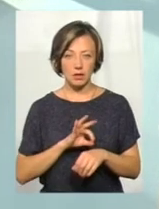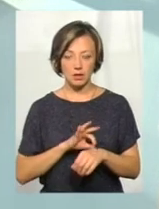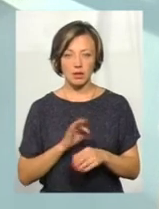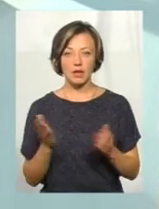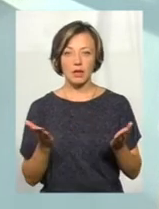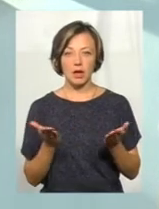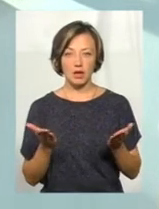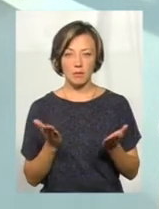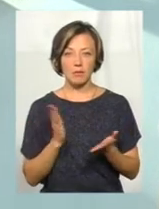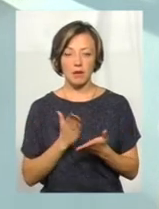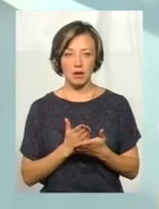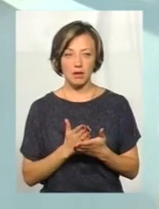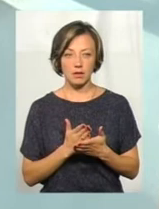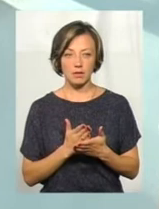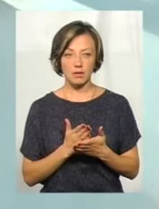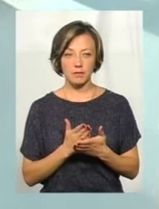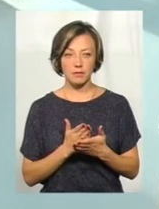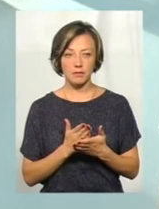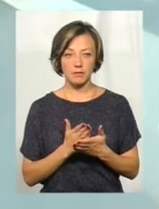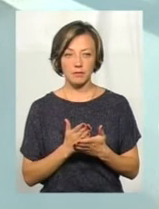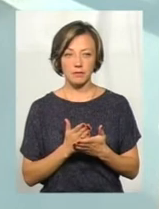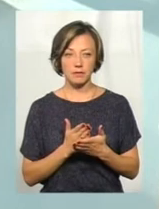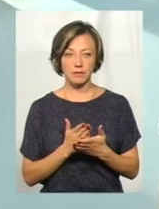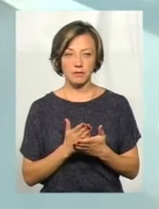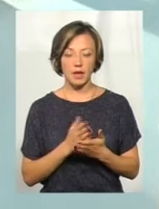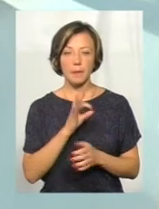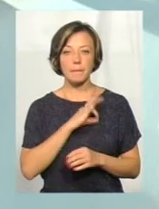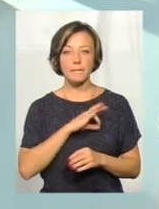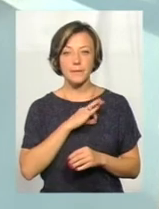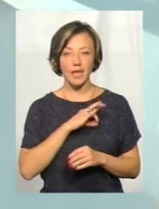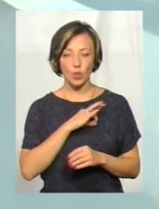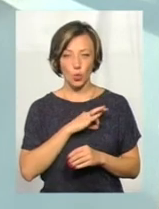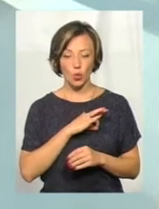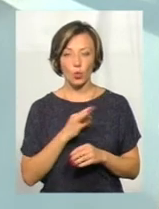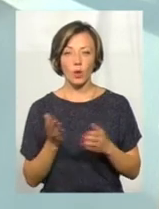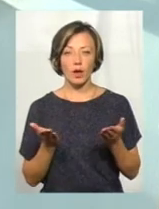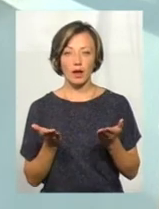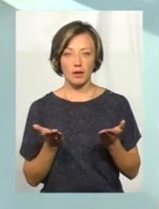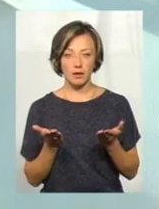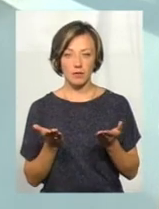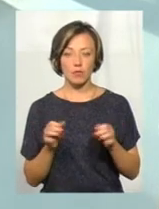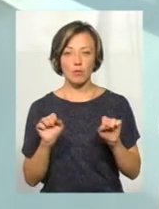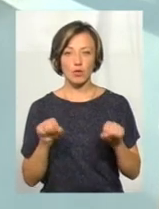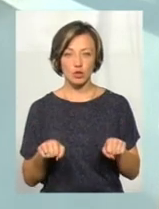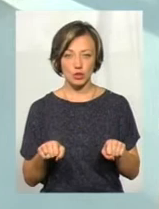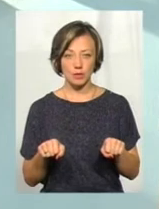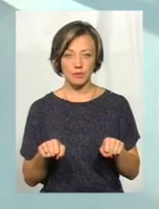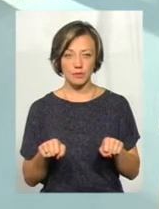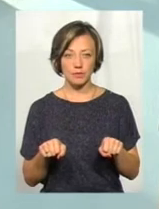має пільгу, який може